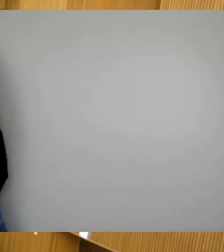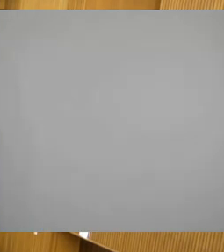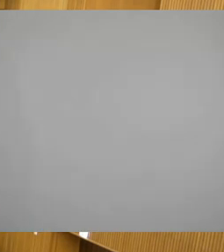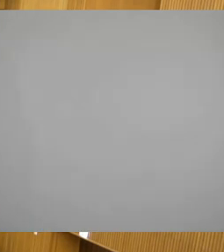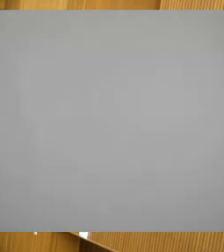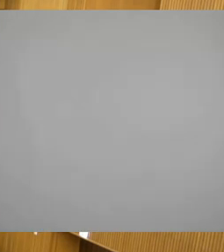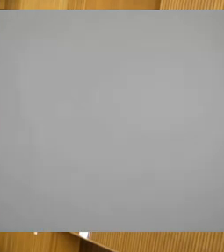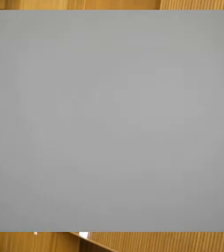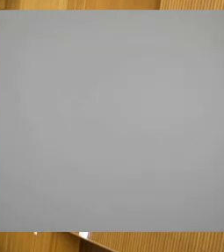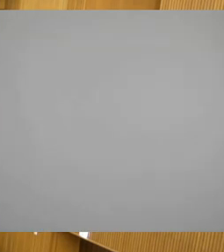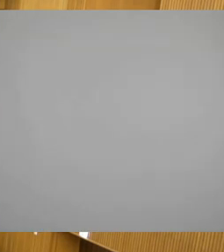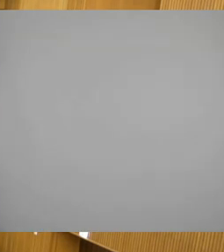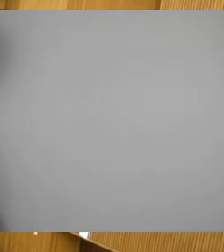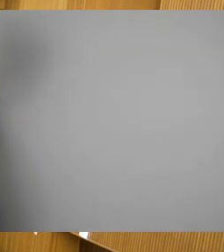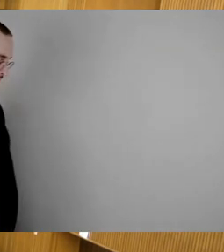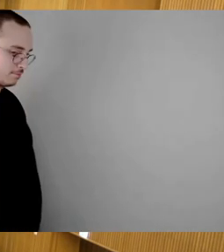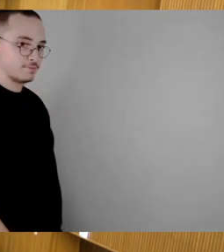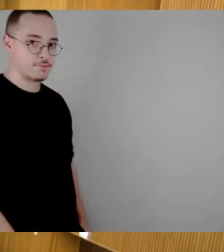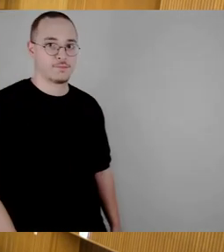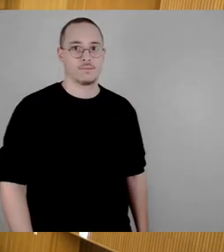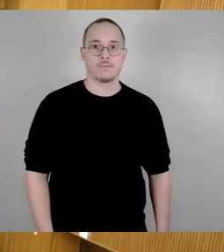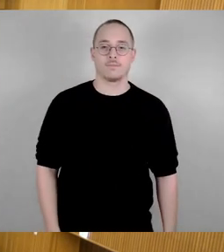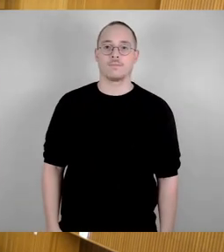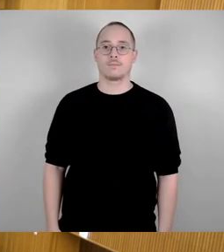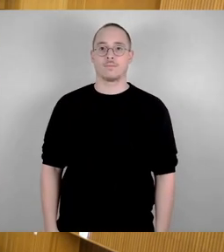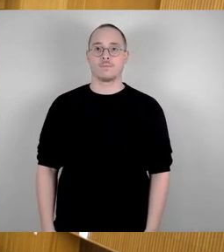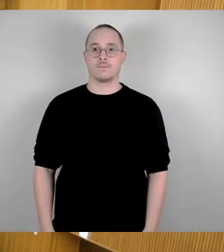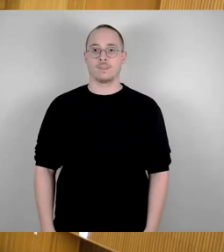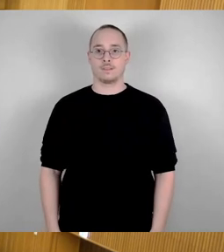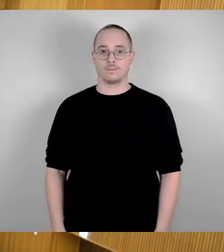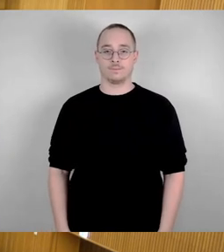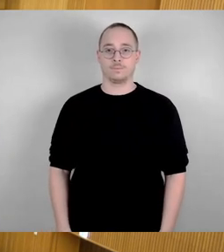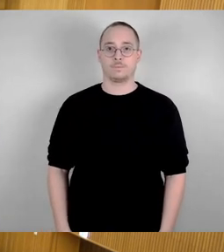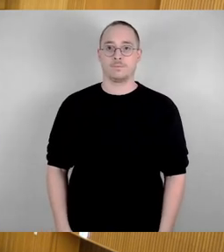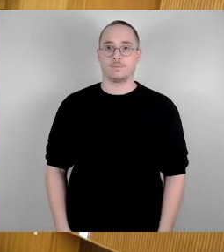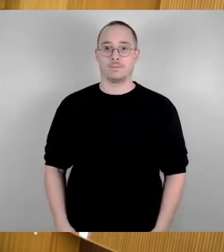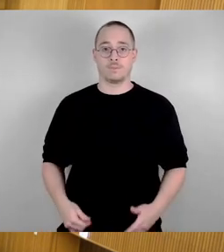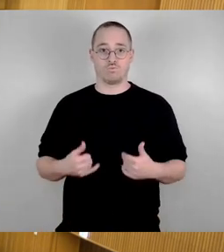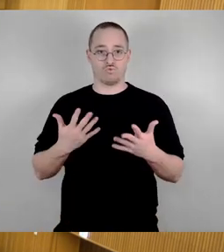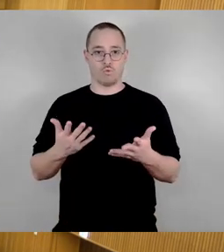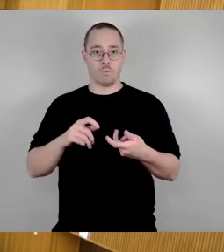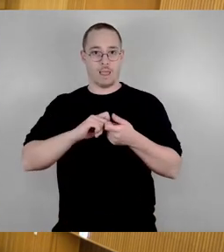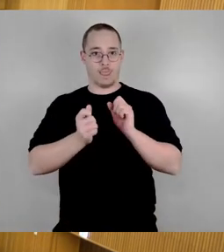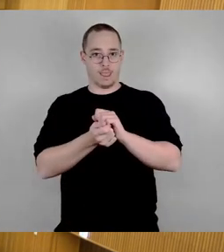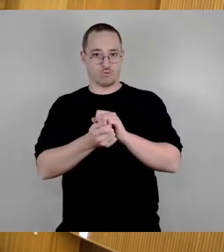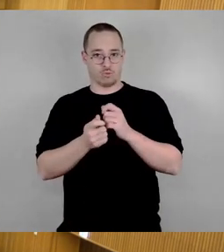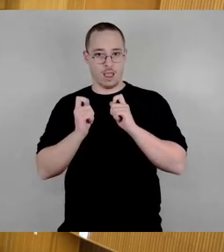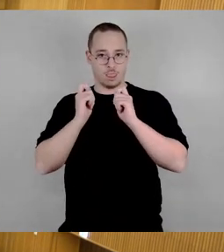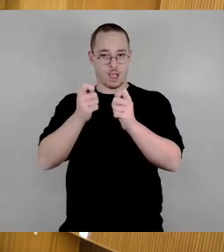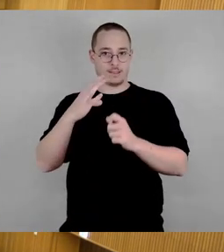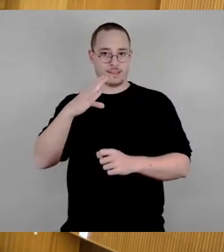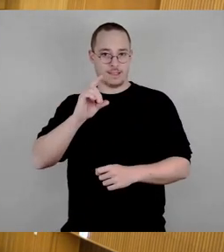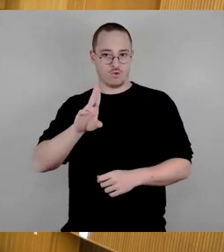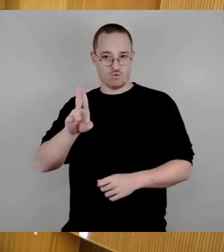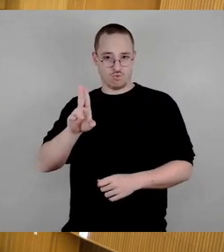So, der Änderungsantrag CDU könnte jetzt noch eingebracht werden. In der Debatte. So, dann steigen wir mal ein in die Debatte.